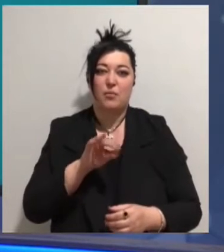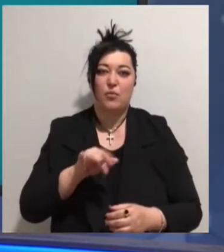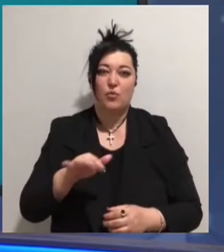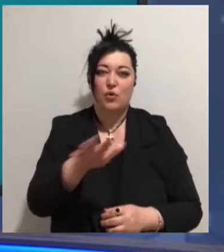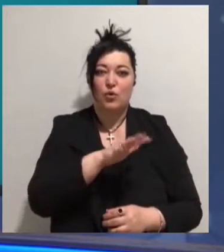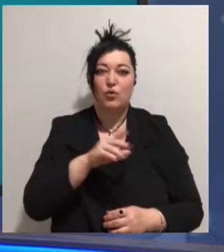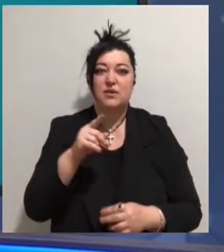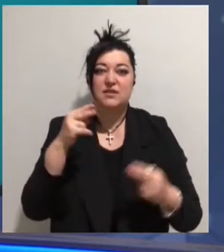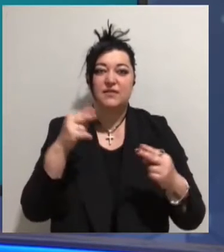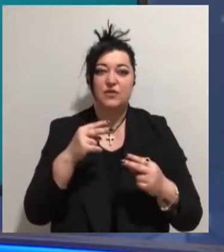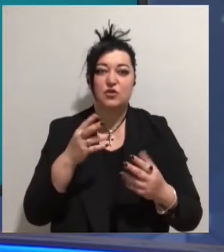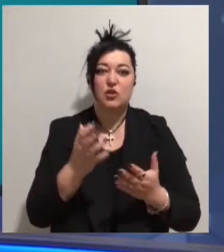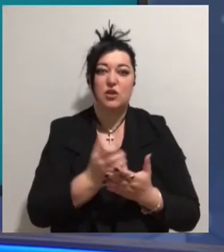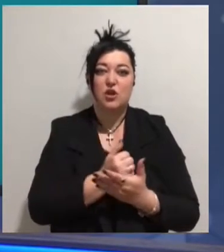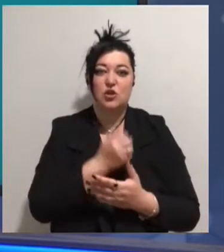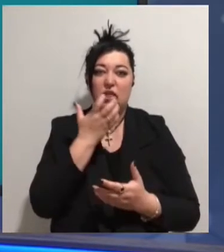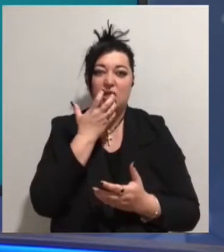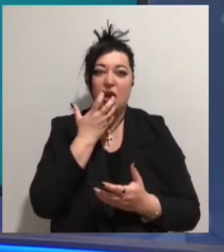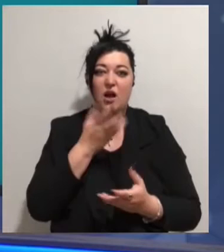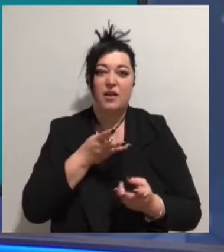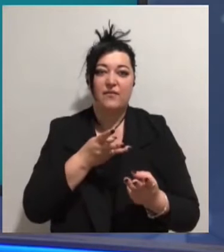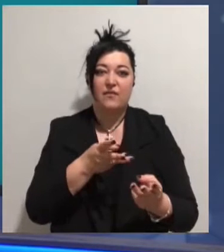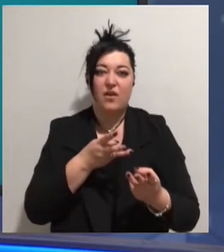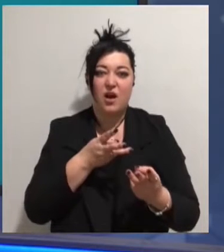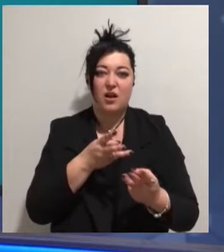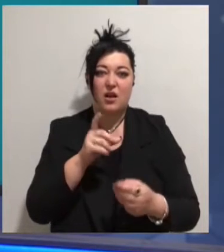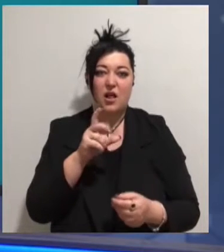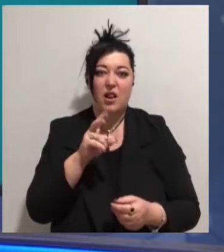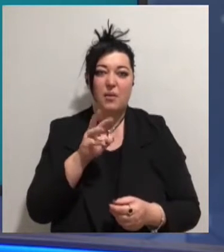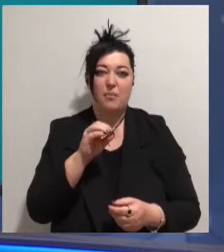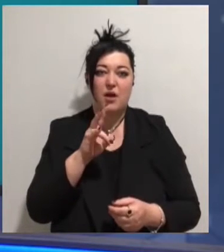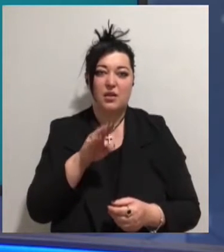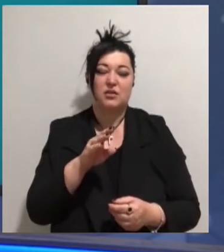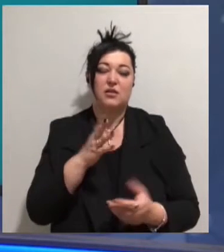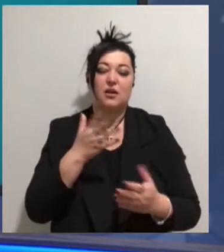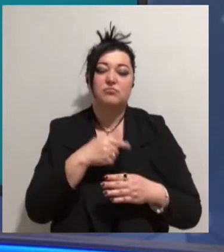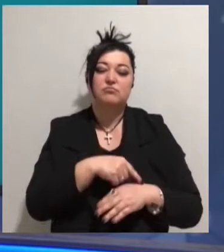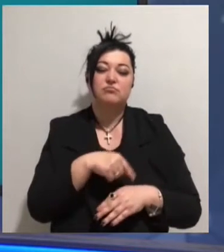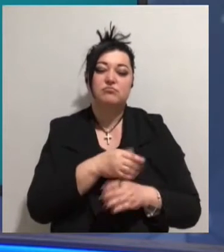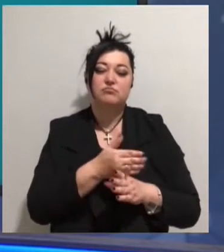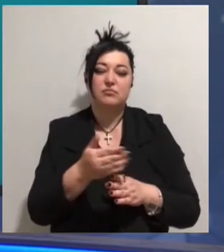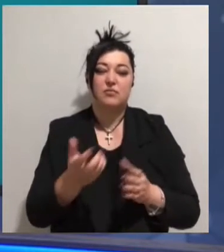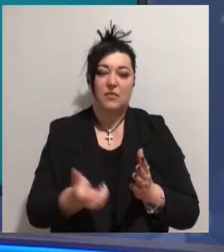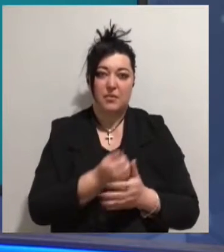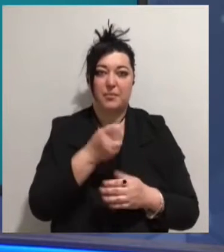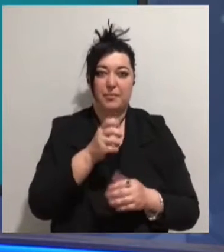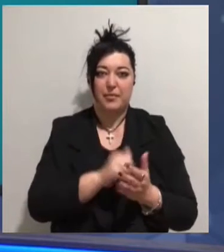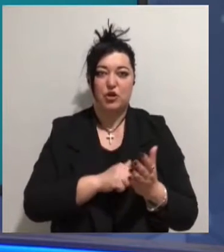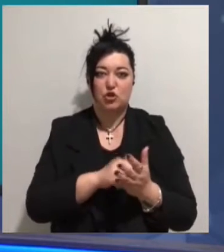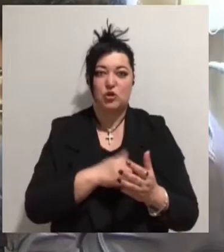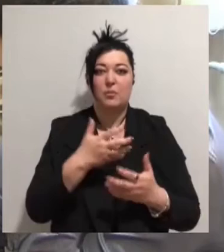знайшли нагрівальний елемент, який згодом визнали причиною пожежі. Більше знає Олена Халілова.